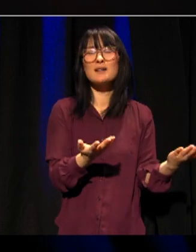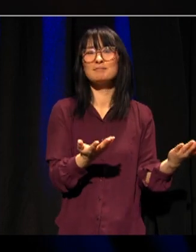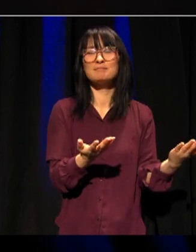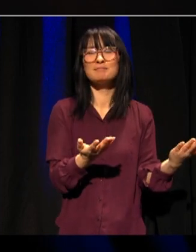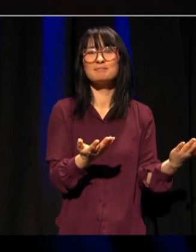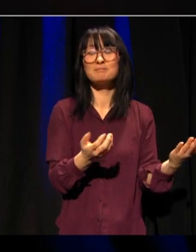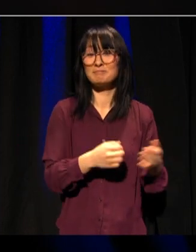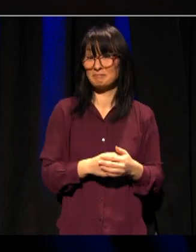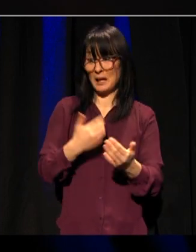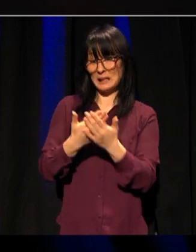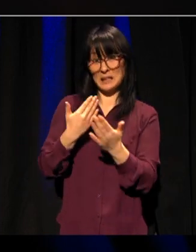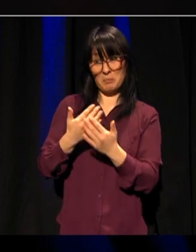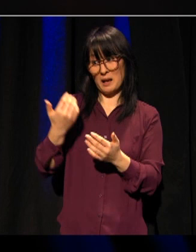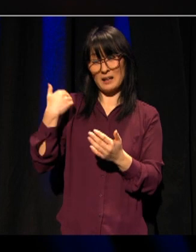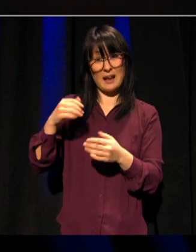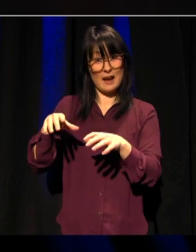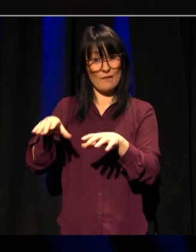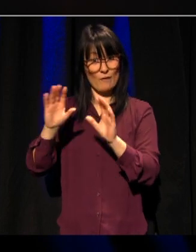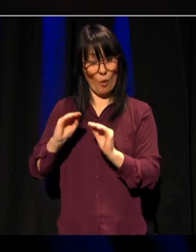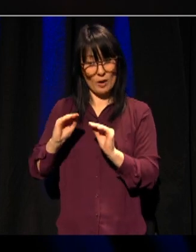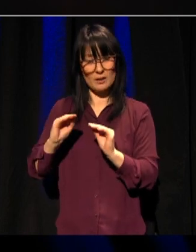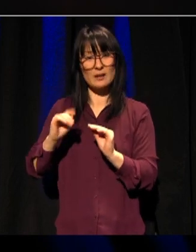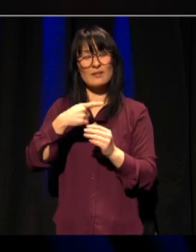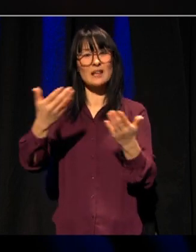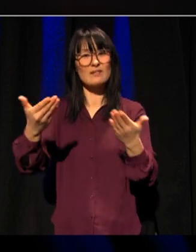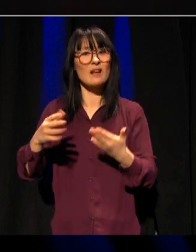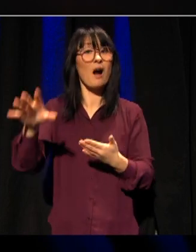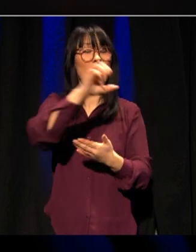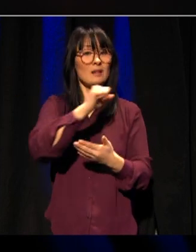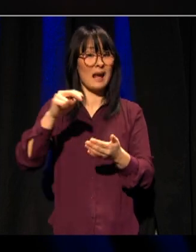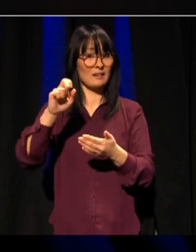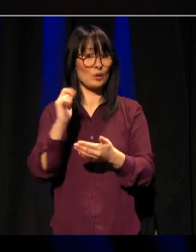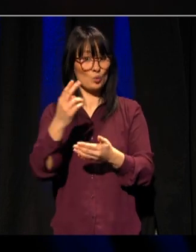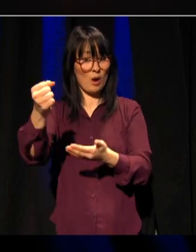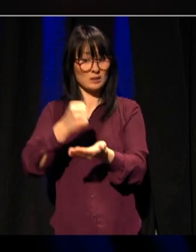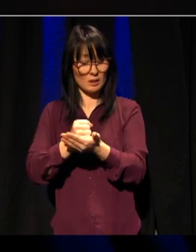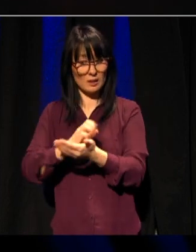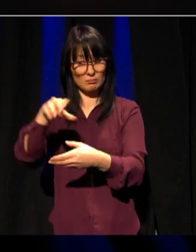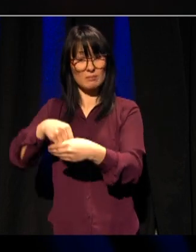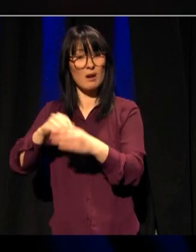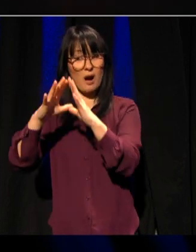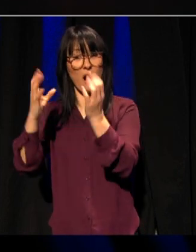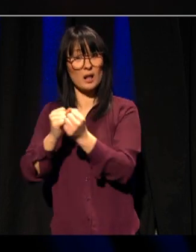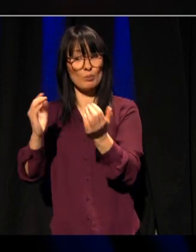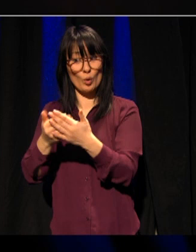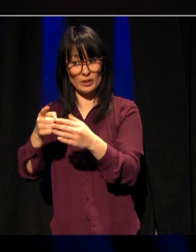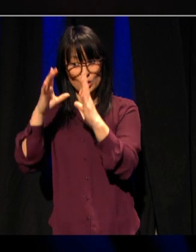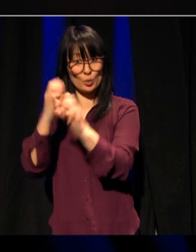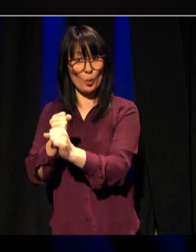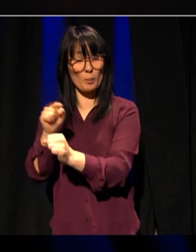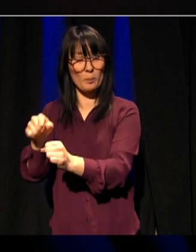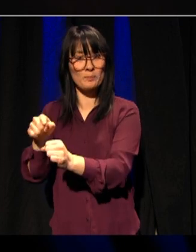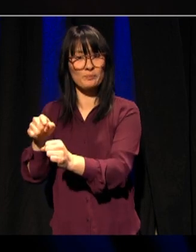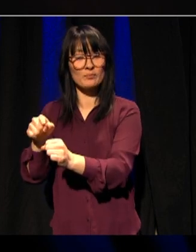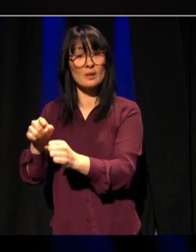Da vi sist vår inviterte alle NTNUs ansatte til allmøte på Zoom var det ingen forskjell på